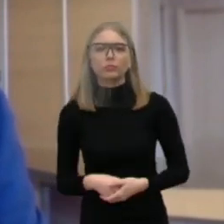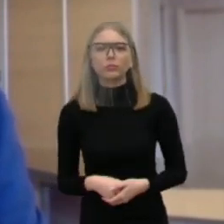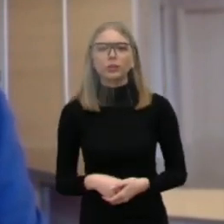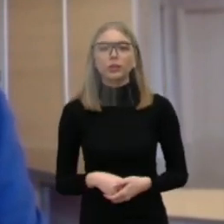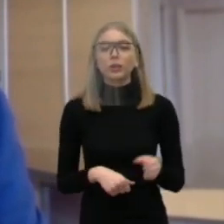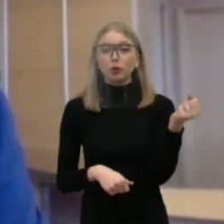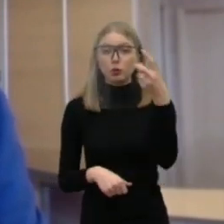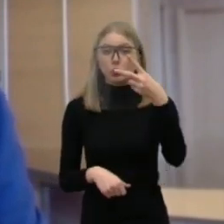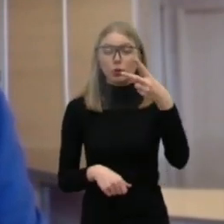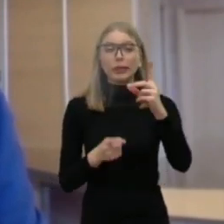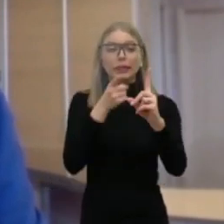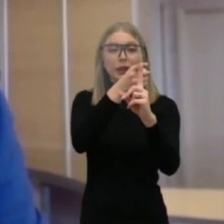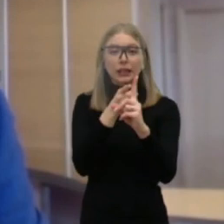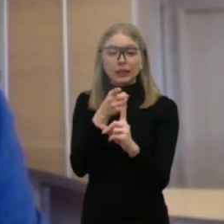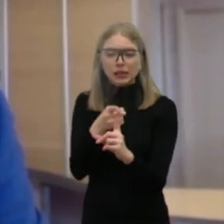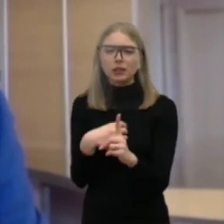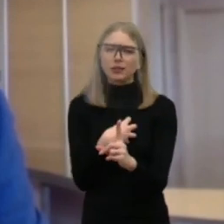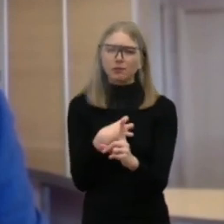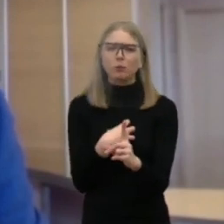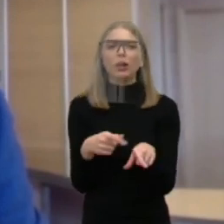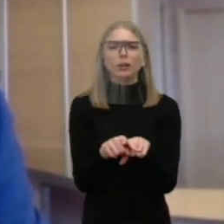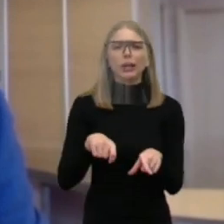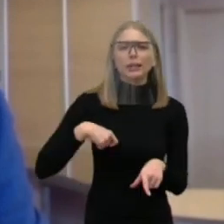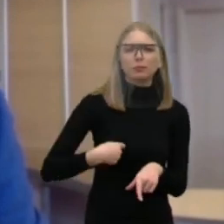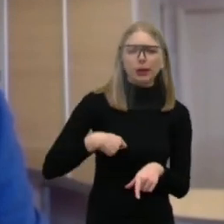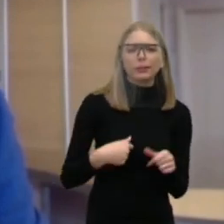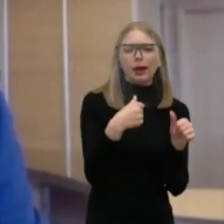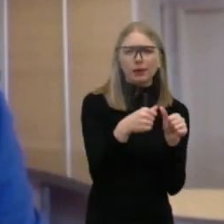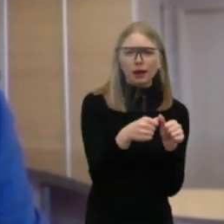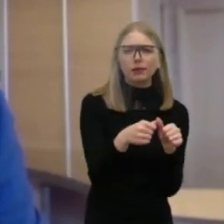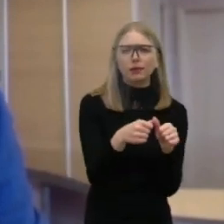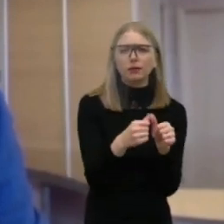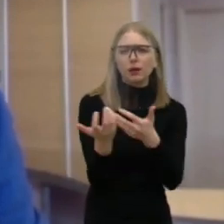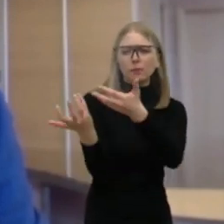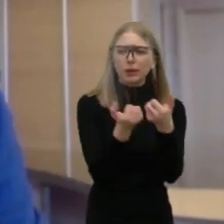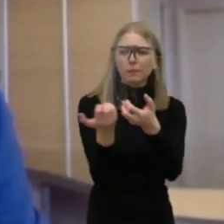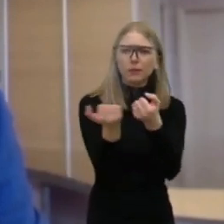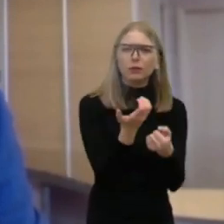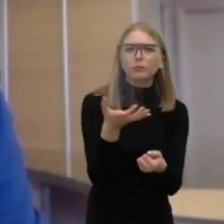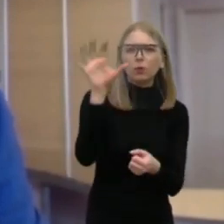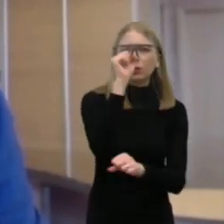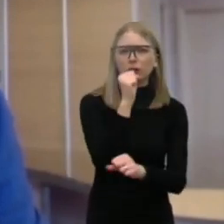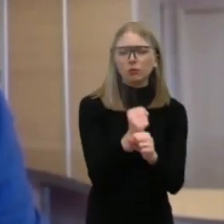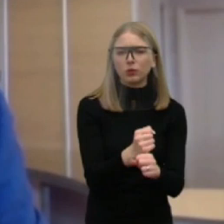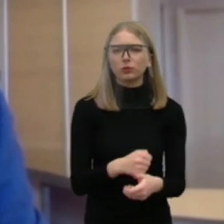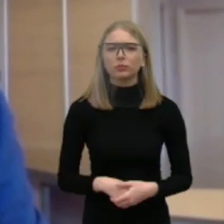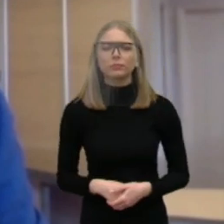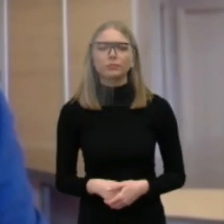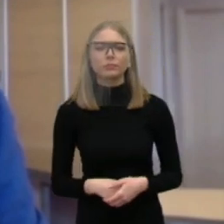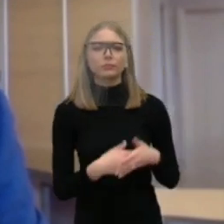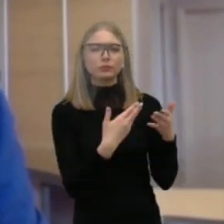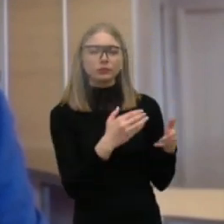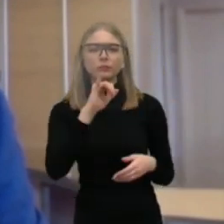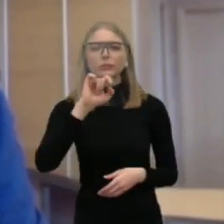užpildyti inspektorių etatus ir sukonsoliduoti kontrolės funkcijas yra dabar artimiausi tikslai. Izabėlė,